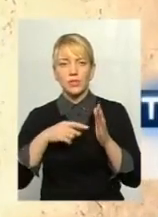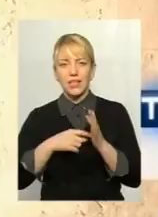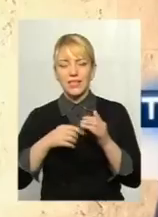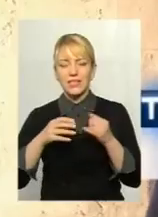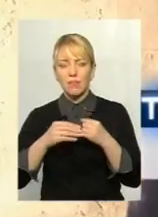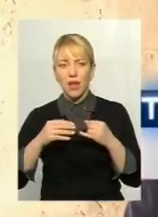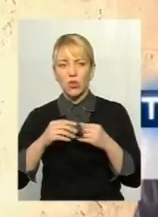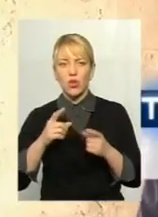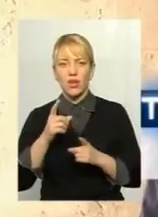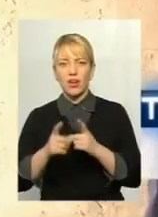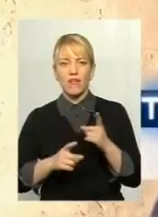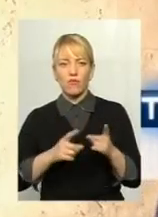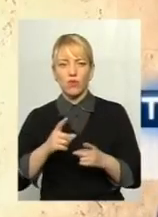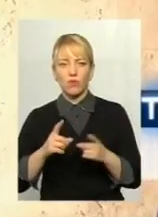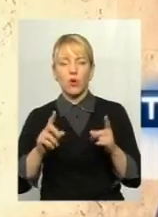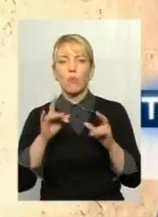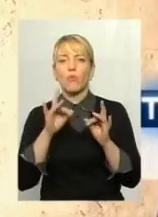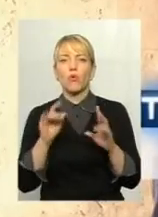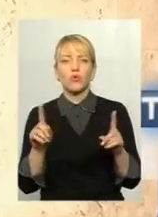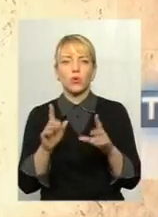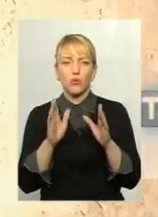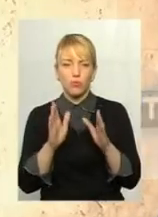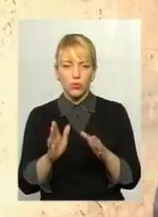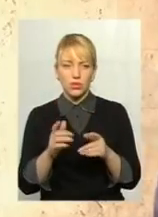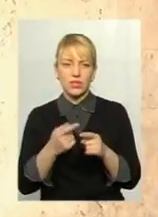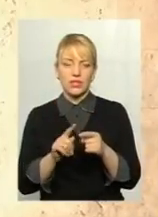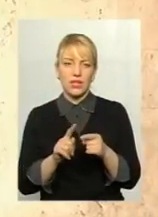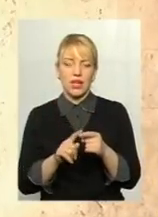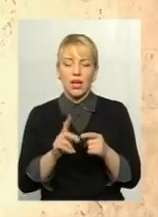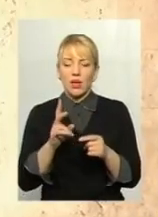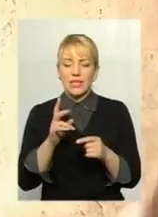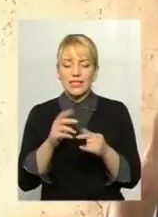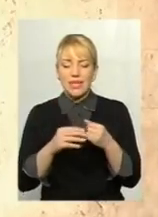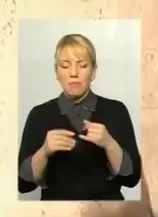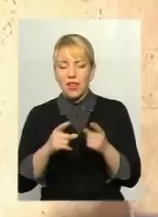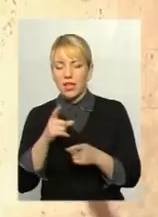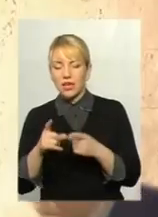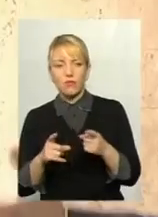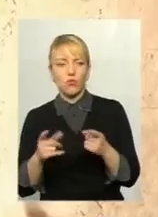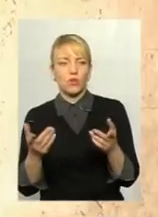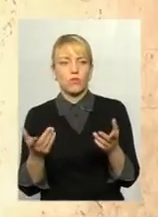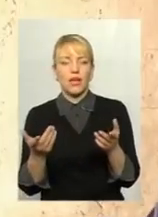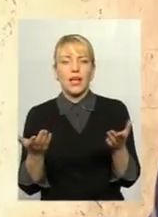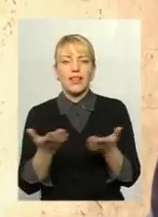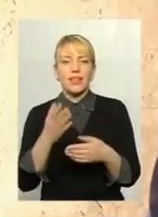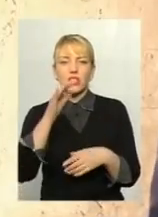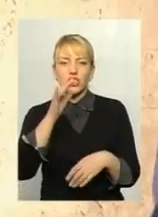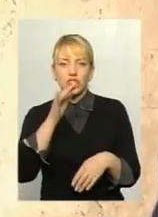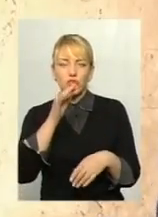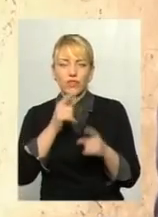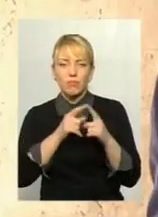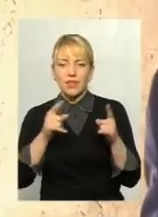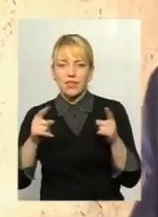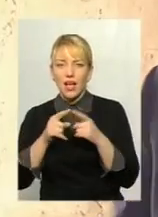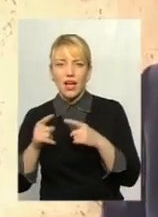форму буде матися земельна реформа, про що буде йти в контексті цієї земельної реформи, з якими часовими термінами. Про